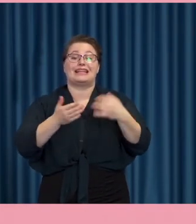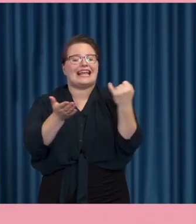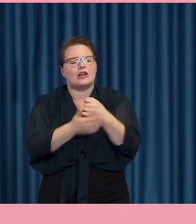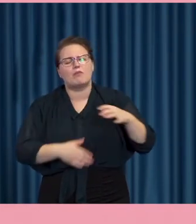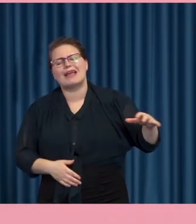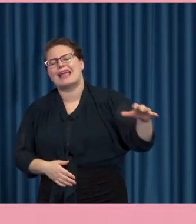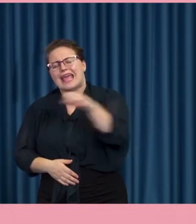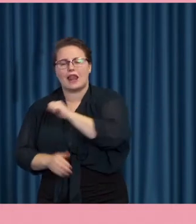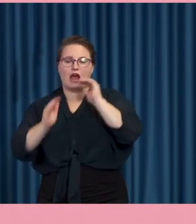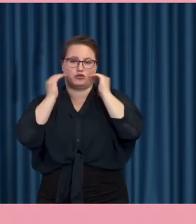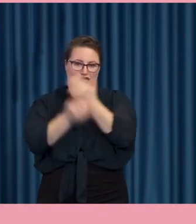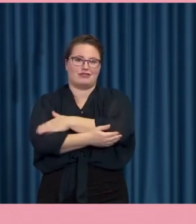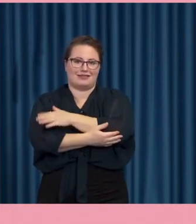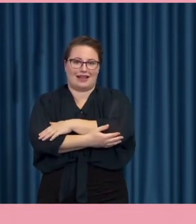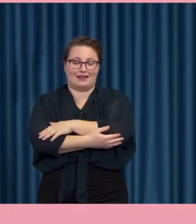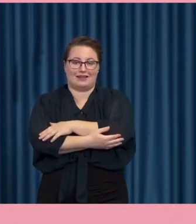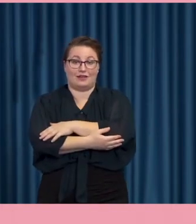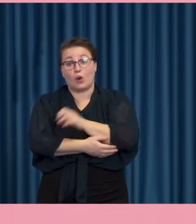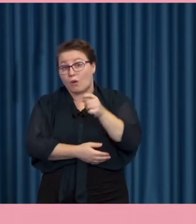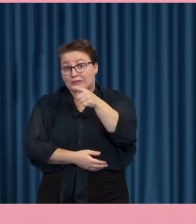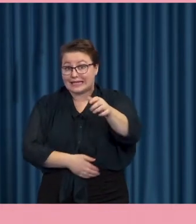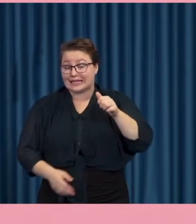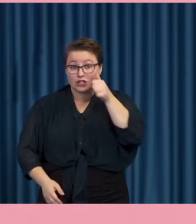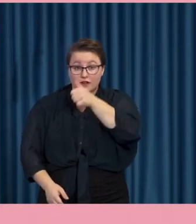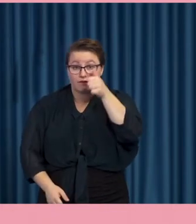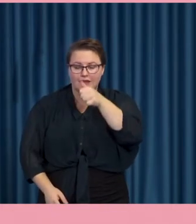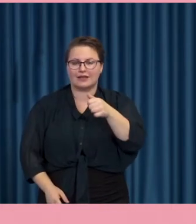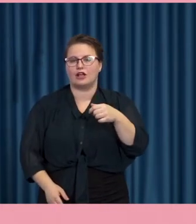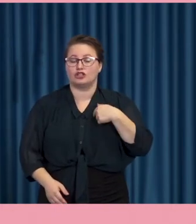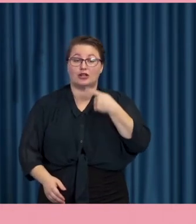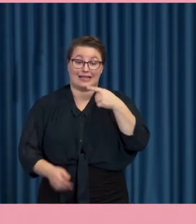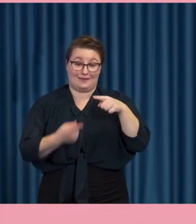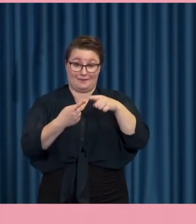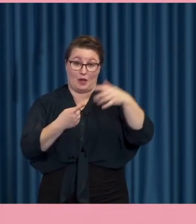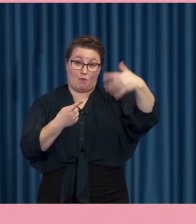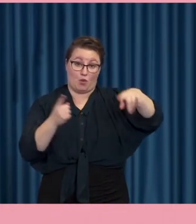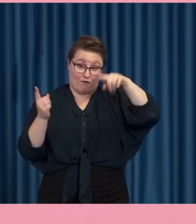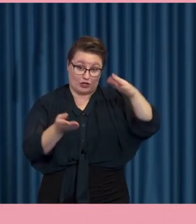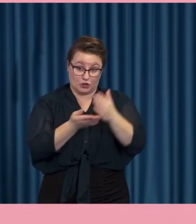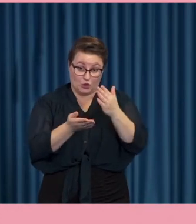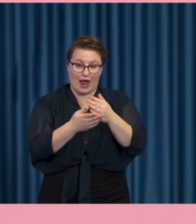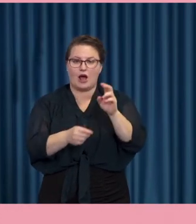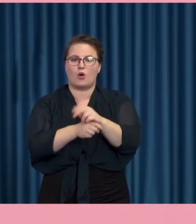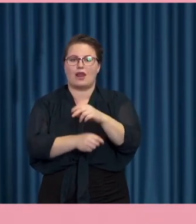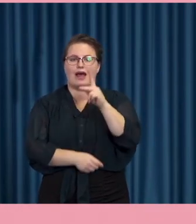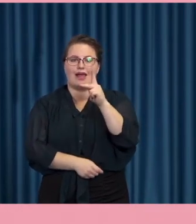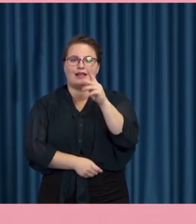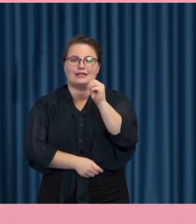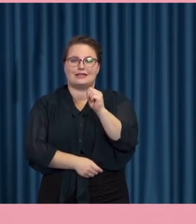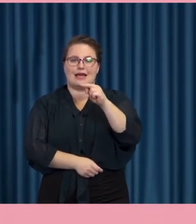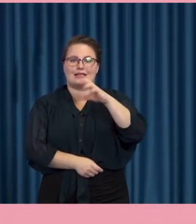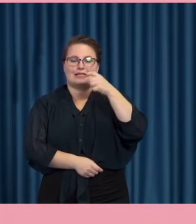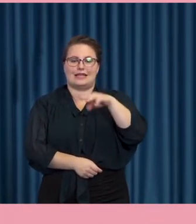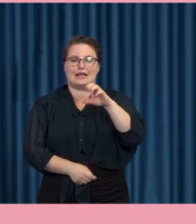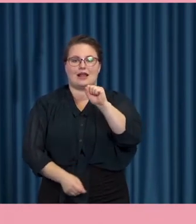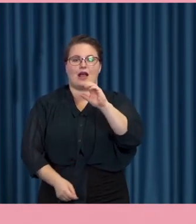socialtjänsten. Så för de som ändå är intresserade av det här så skulle jag säga Mora Folkhögskola kolla vad Kerstin Gatu och hennes kollego